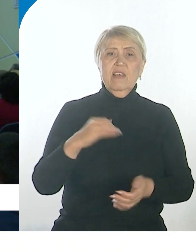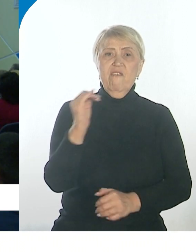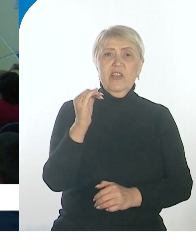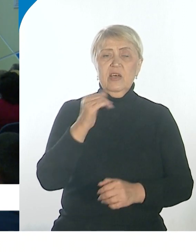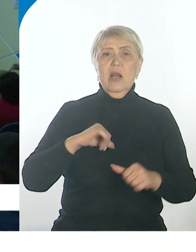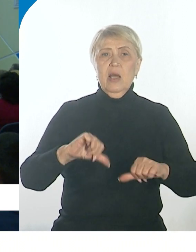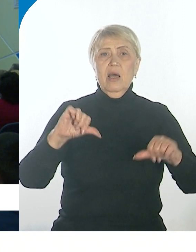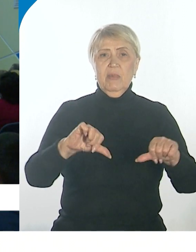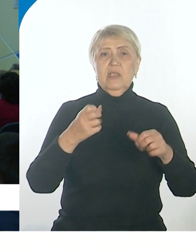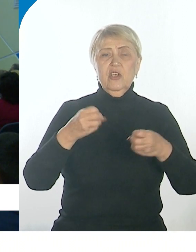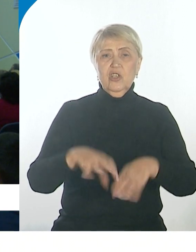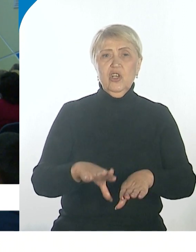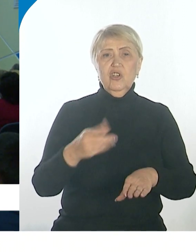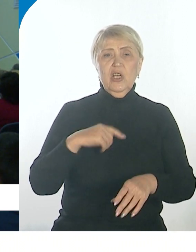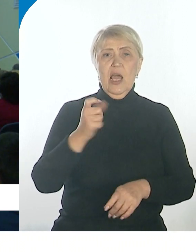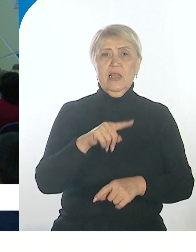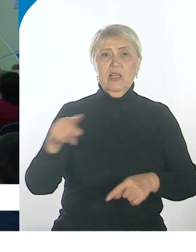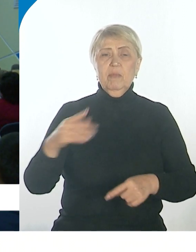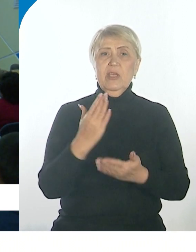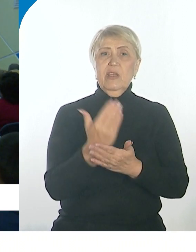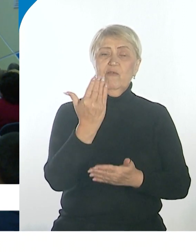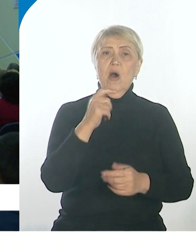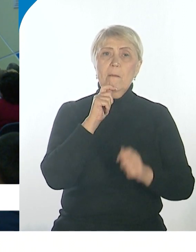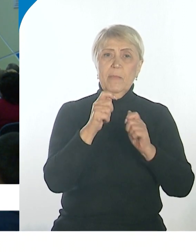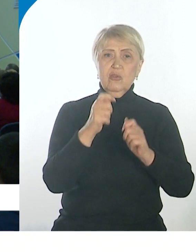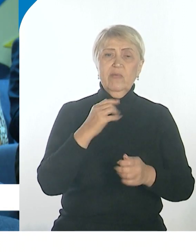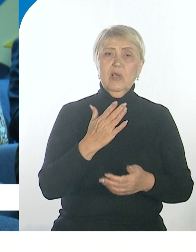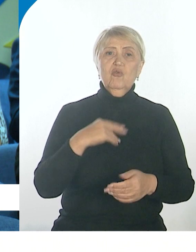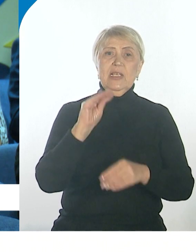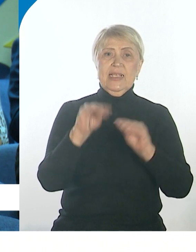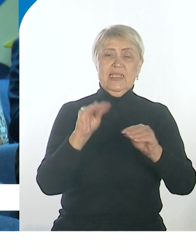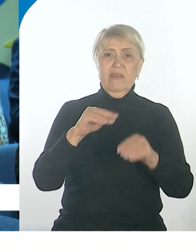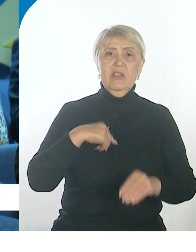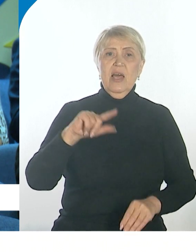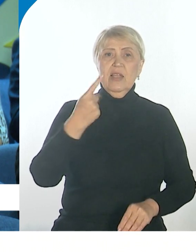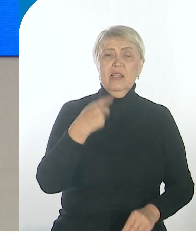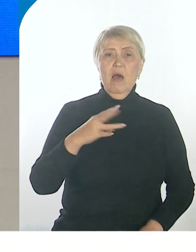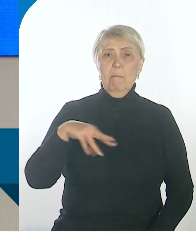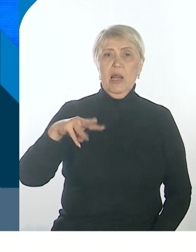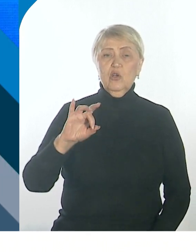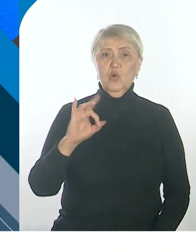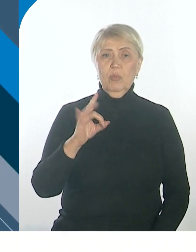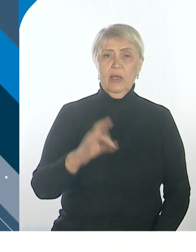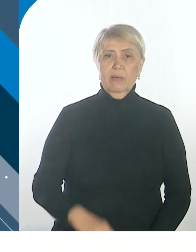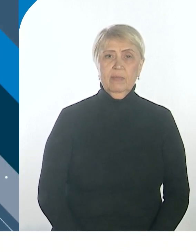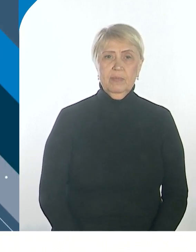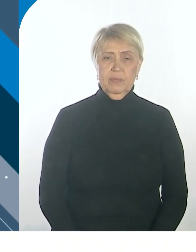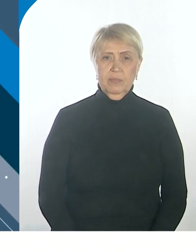Решающий этап пройдет уже в октябре, и его призовой фонд составит миллиард рублей. Игорь Сукачев, Максим Артиков. Смотри Хабаровск.